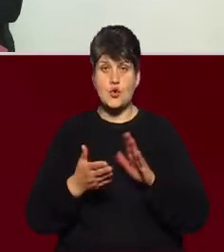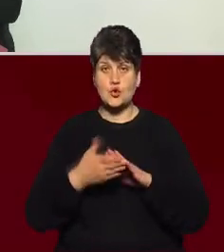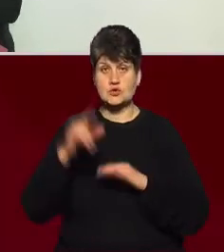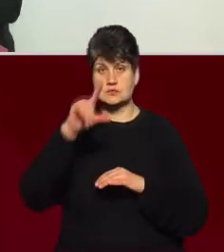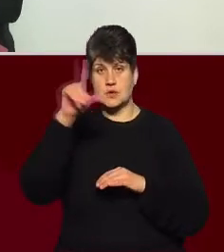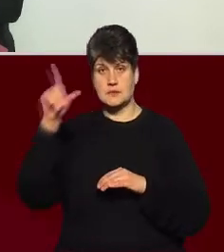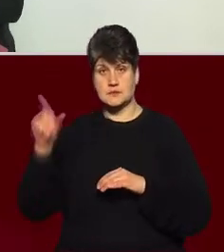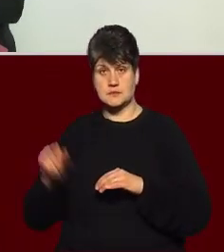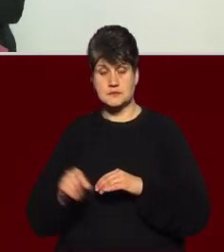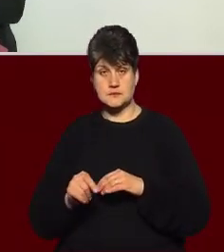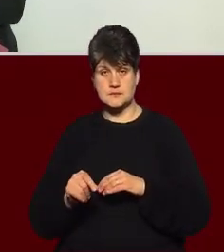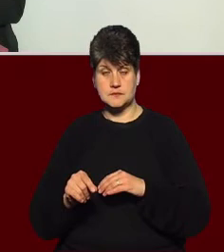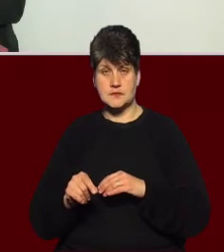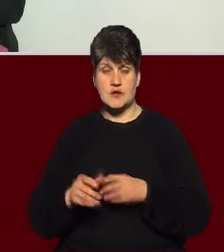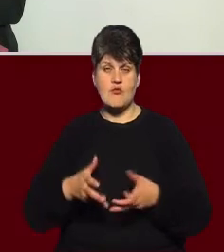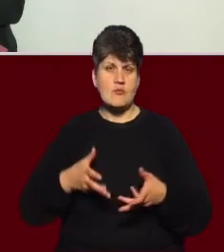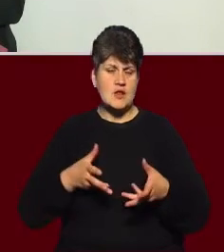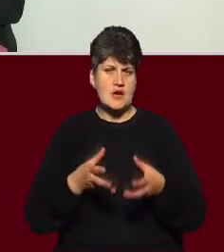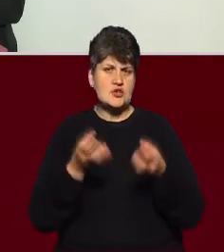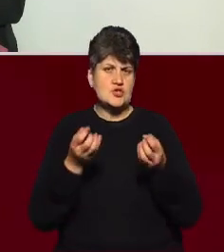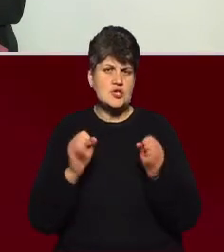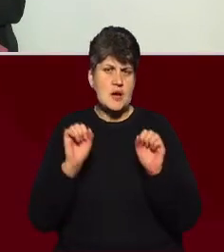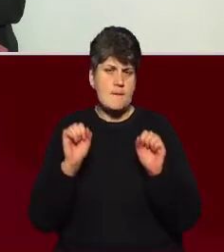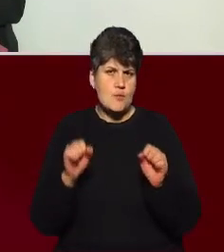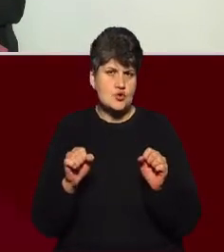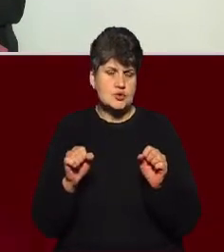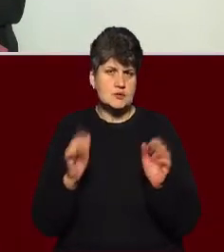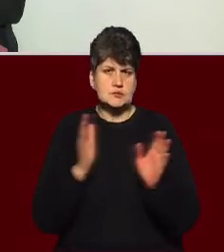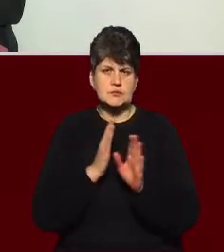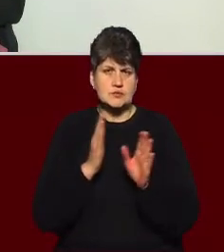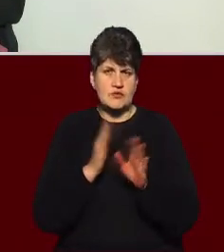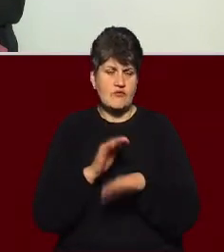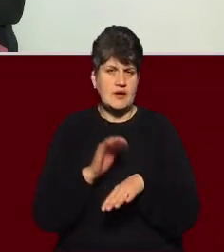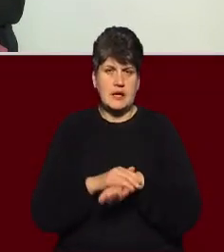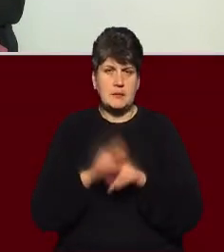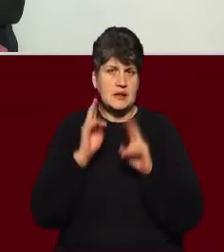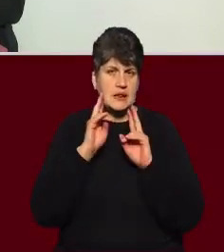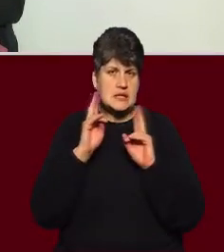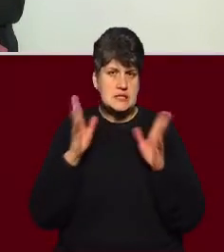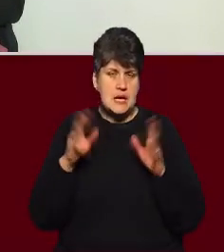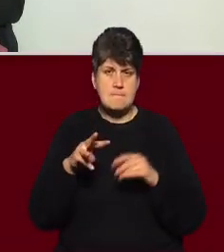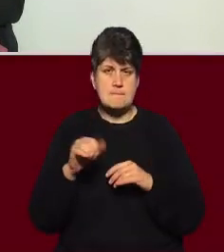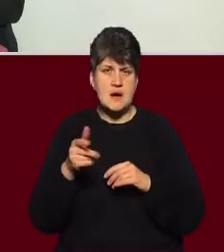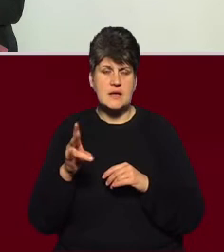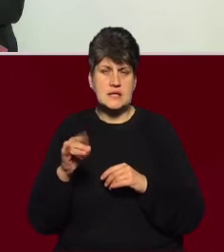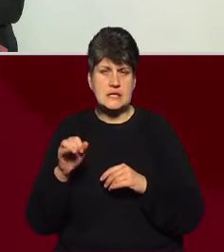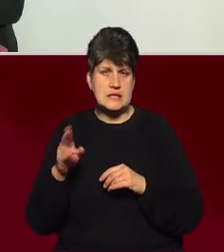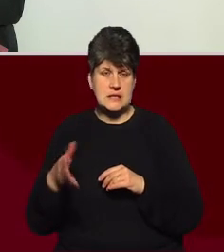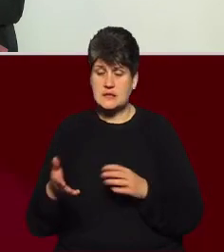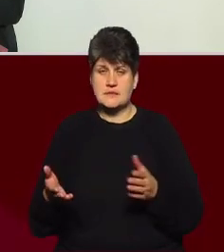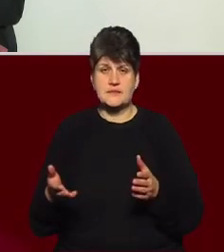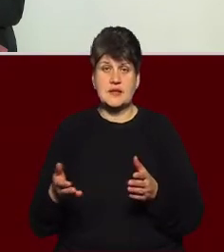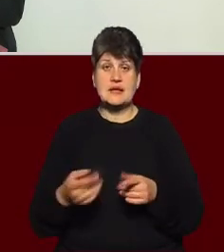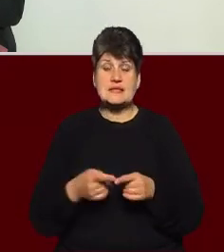можливо, ще якісь інші метеорологічні фактори, яких ми до кінця ще і не знаємо, якісь магнітні і так далі, космічні і так далі. Це треба враховувати.